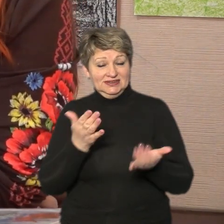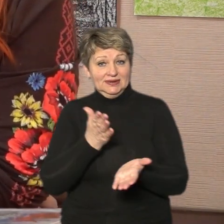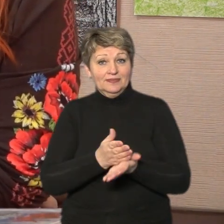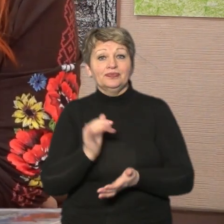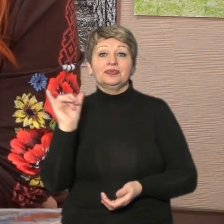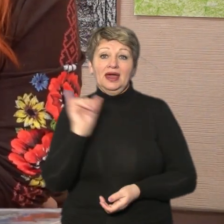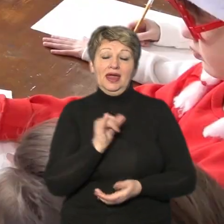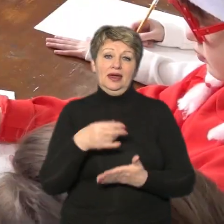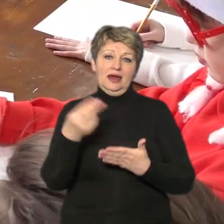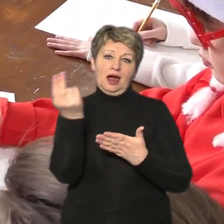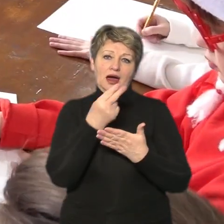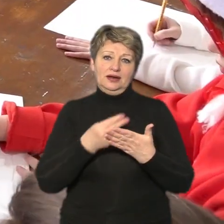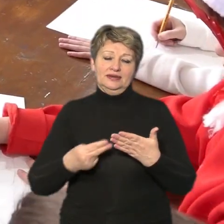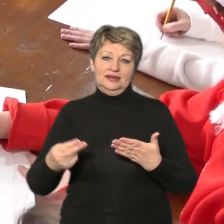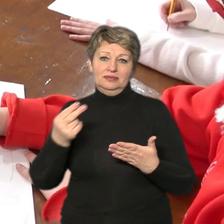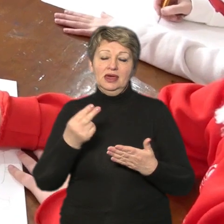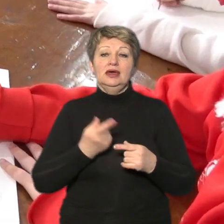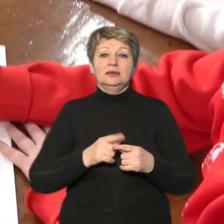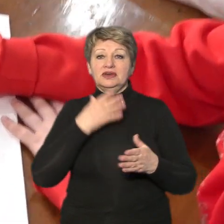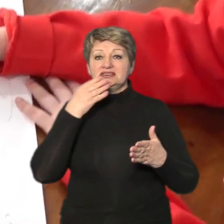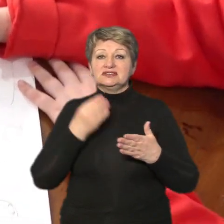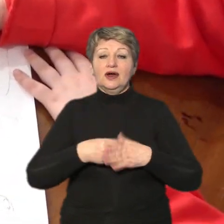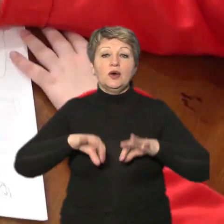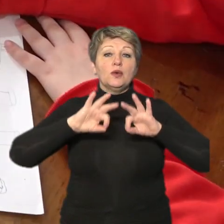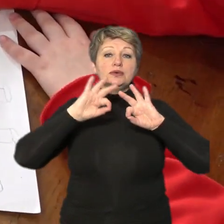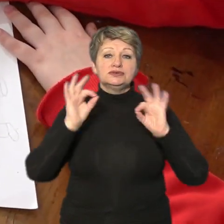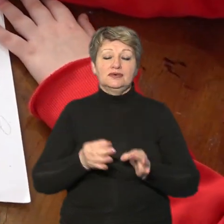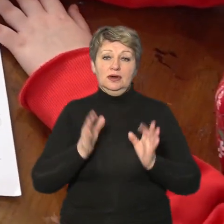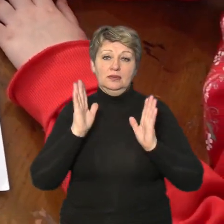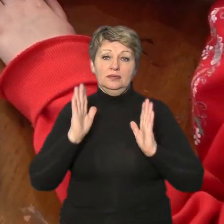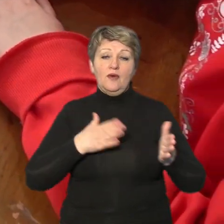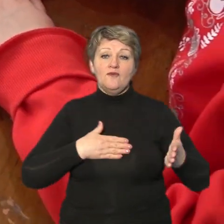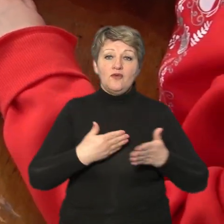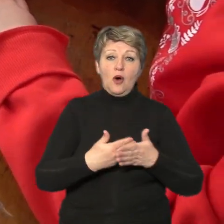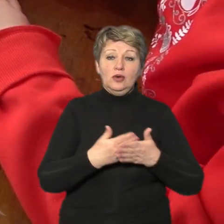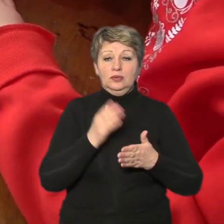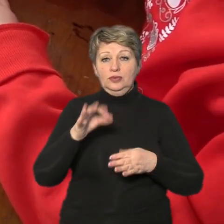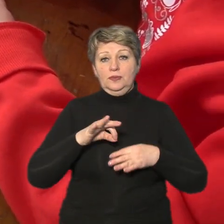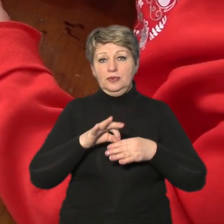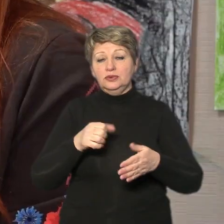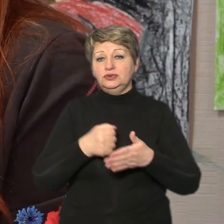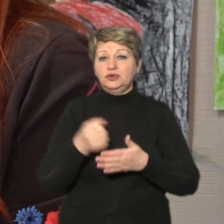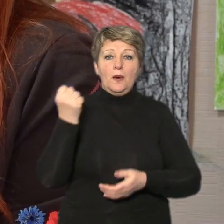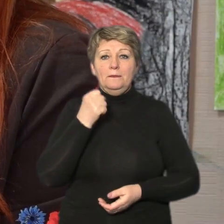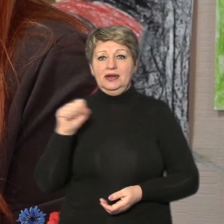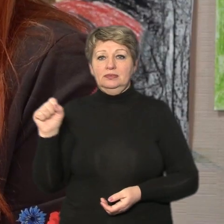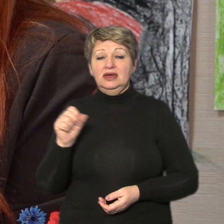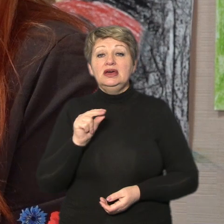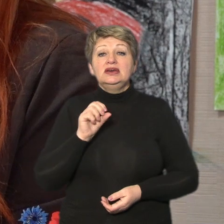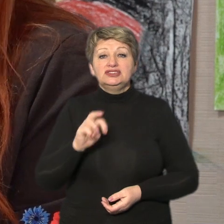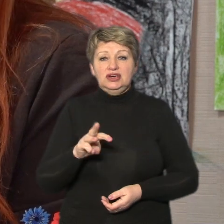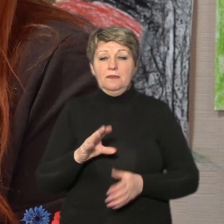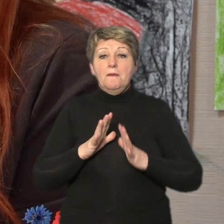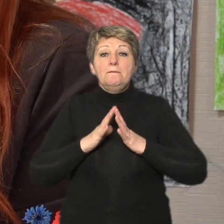тому числі і картинами тому своє мистецьке волонтерство буде продовжувати до перемоги чим більше якогось